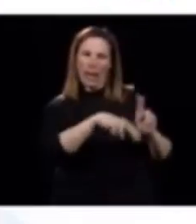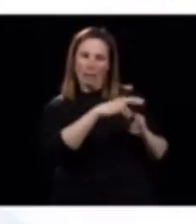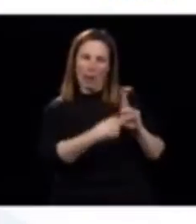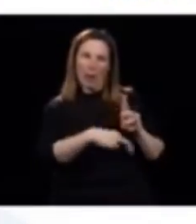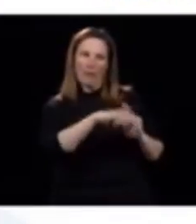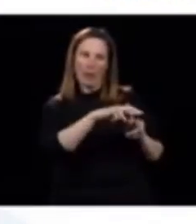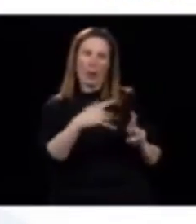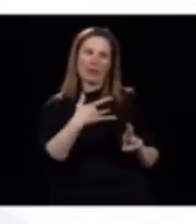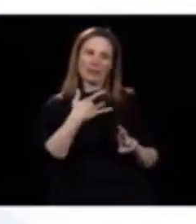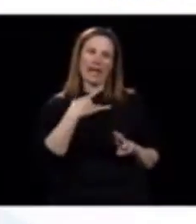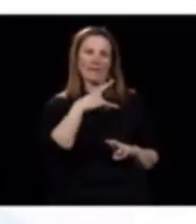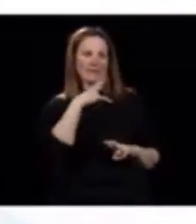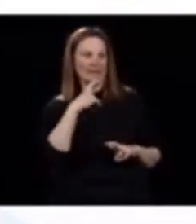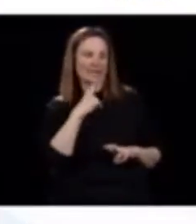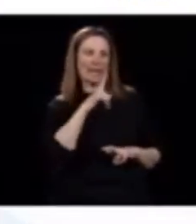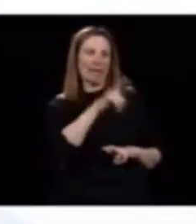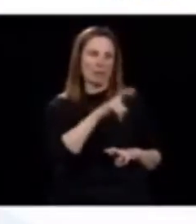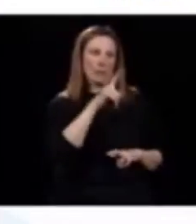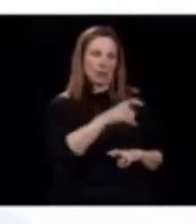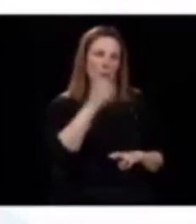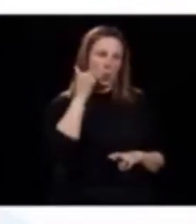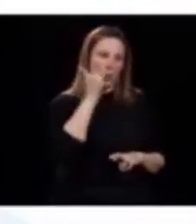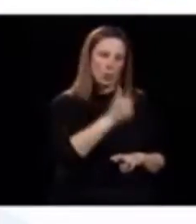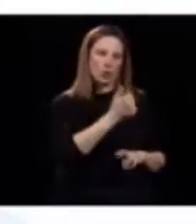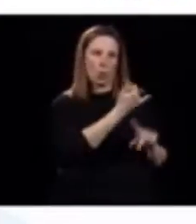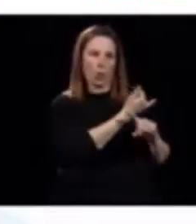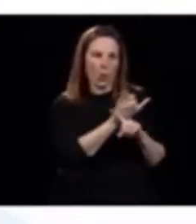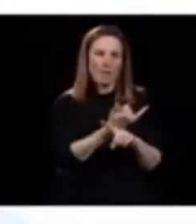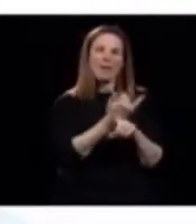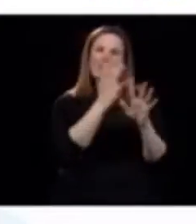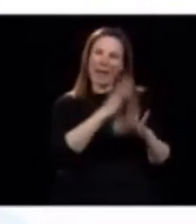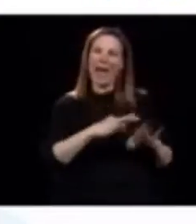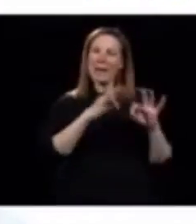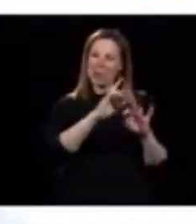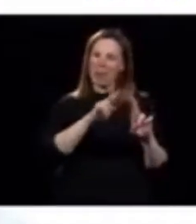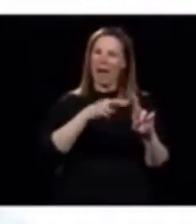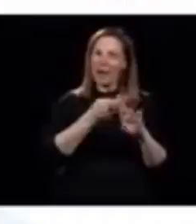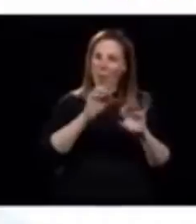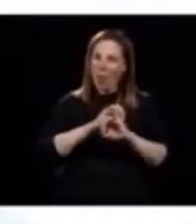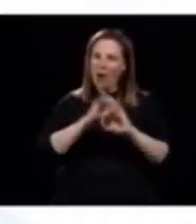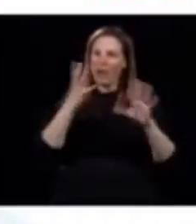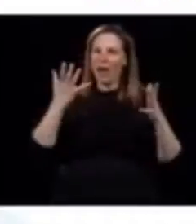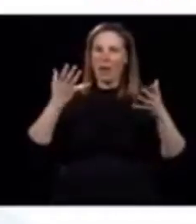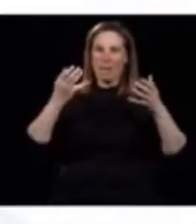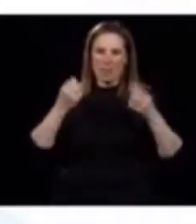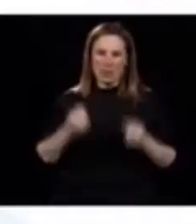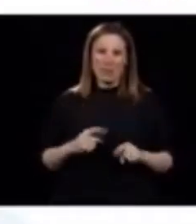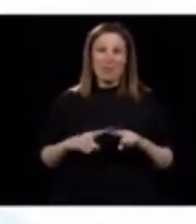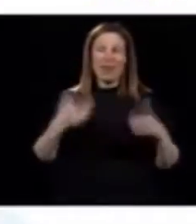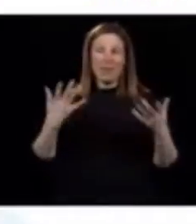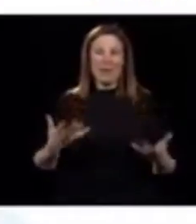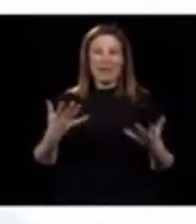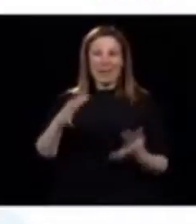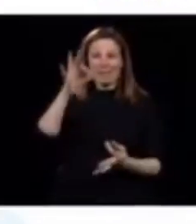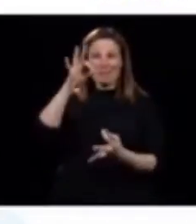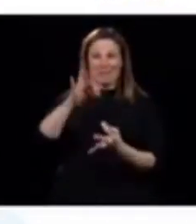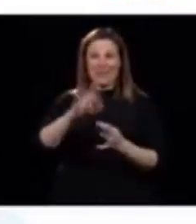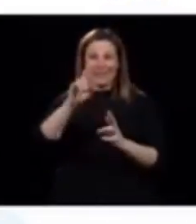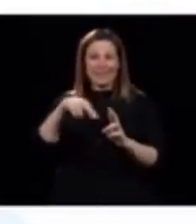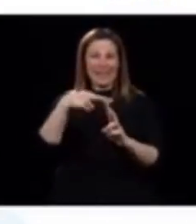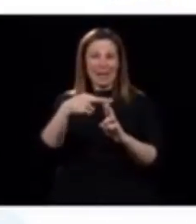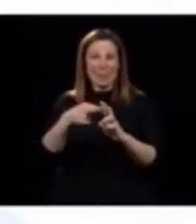achalant le matin avec toutes mes questions, mais on essaie de répondre à ces questions-là. Mais pour l'instant, c'est difficile d'avoir le